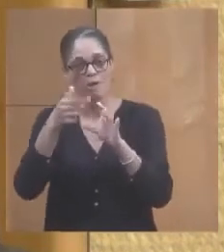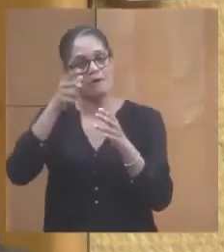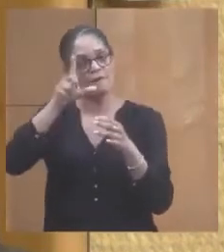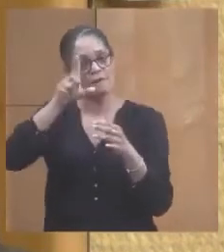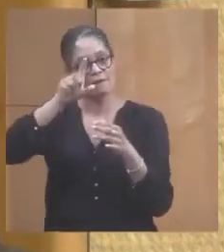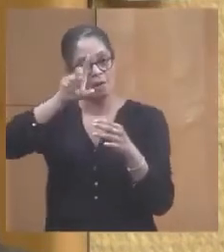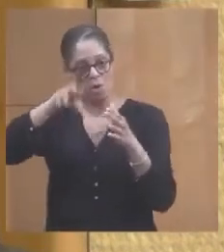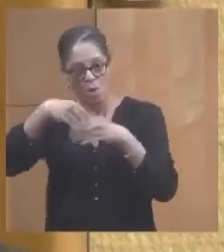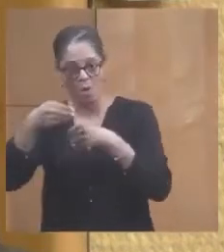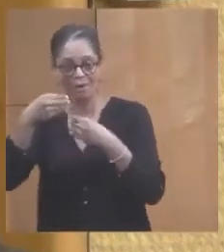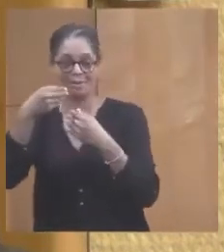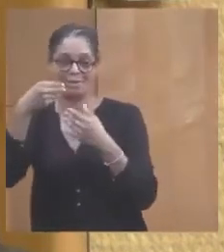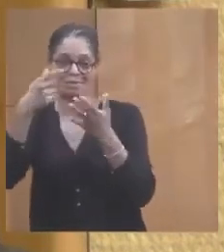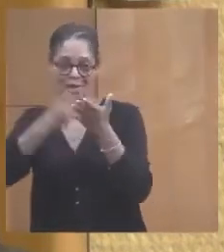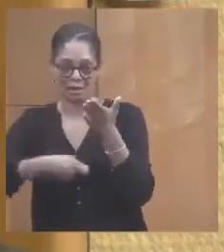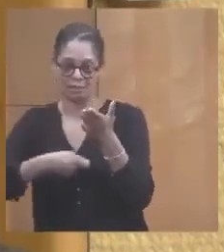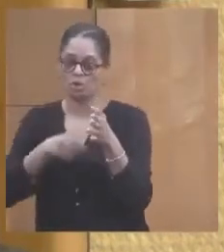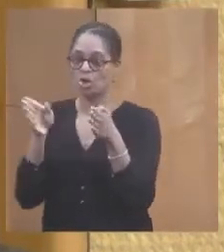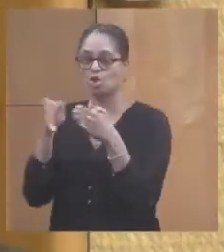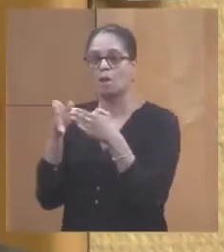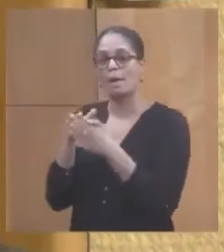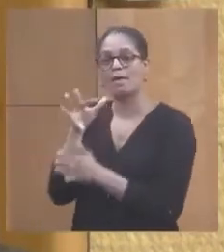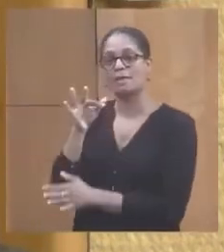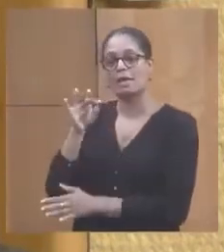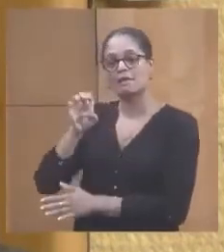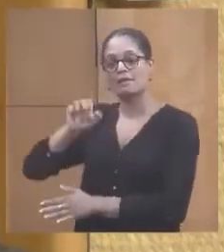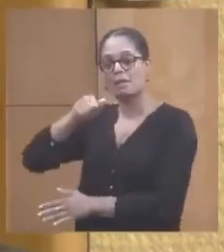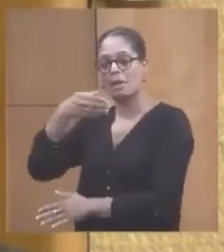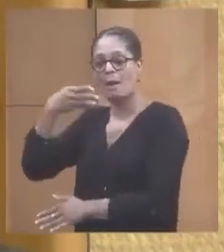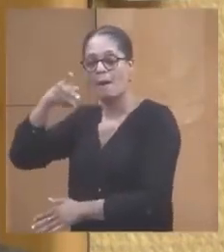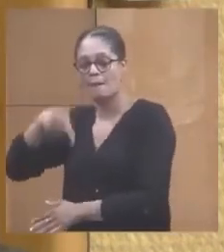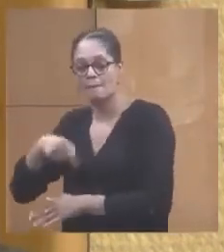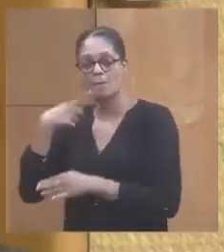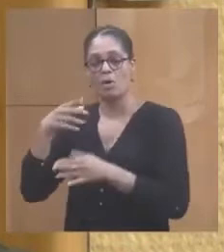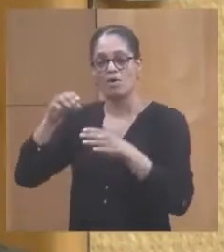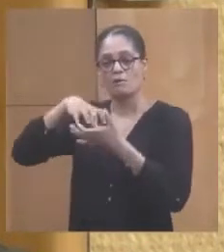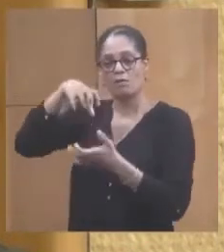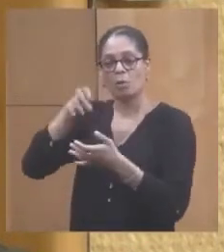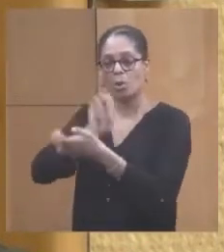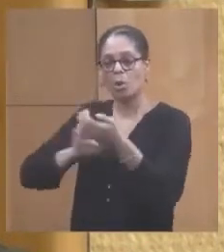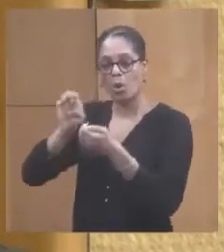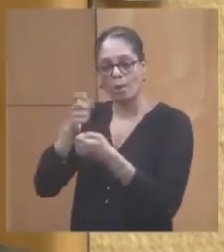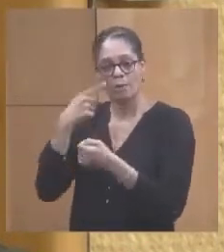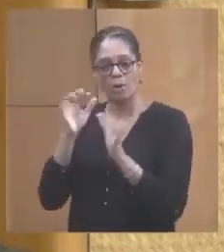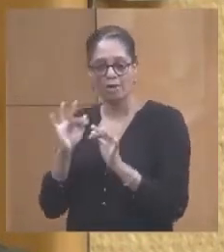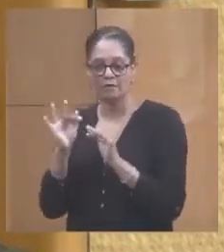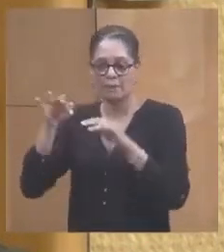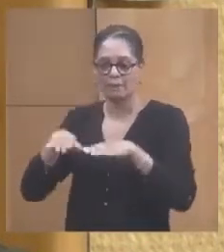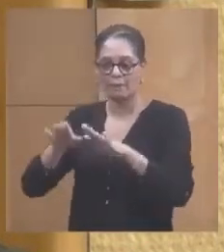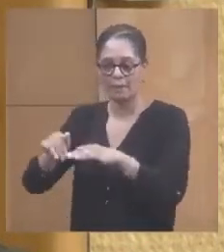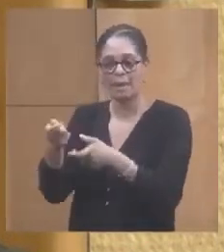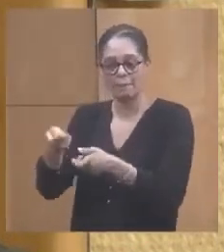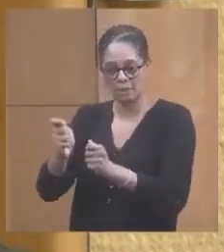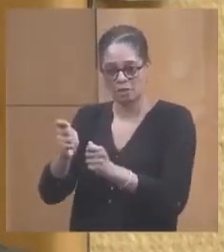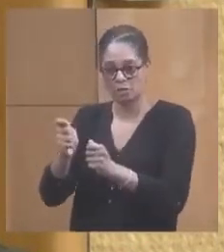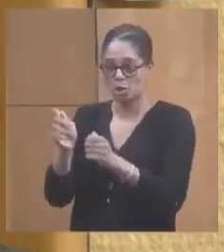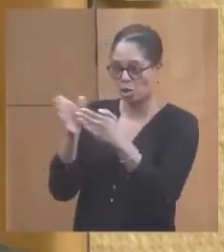nous sollicitons le FMI, c'est le Fonds européen pour les affaires maritimes et la pêche, à hauteur de 60%.